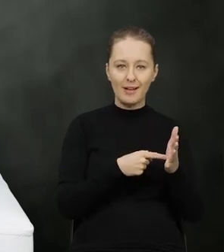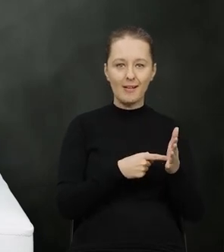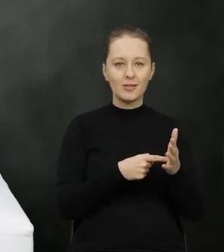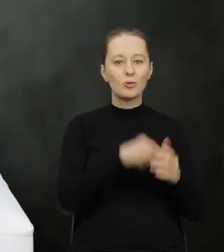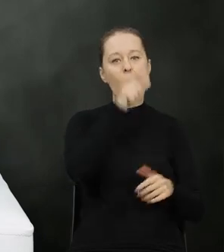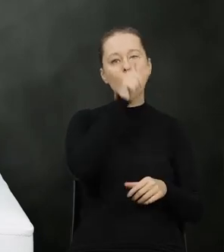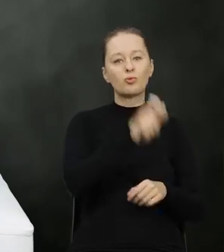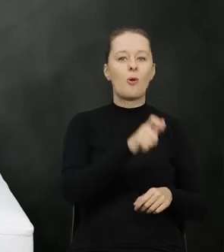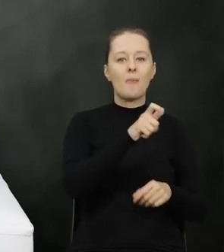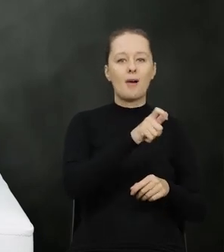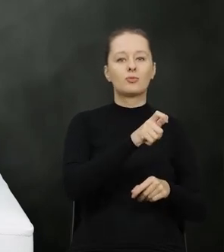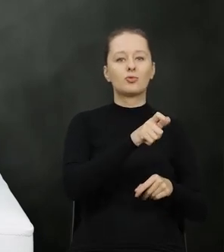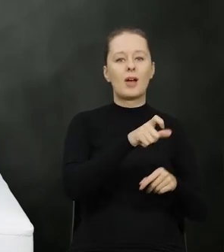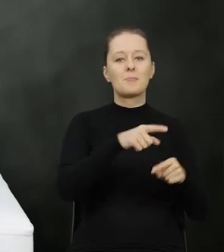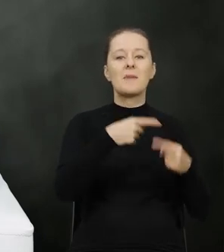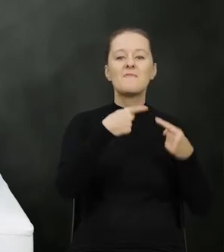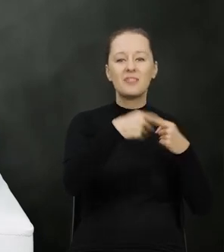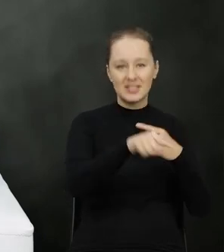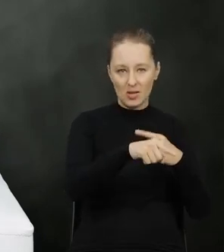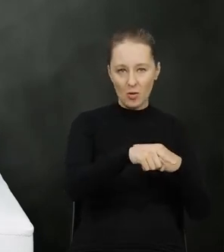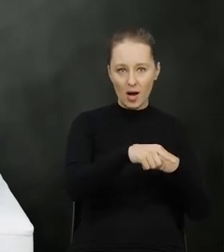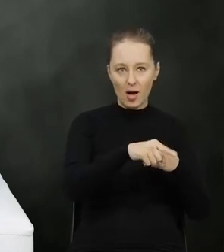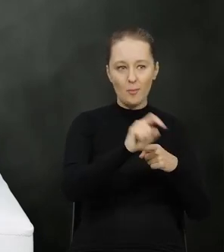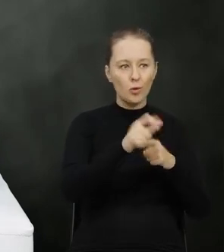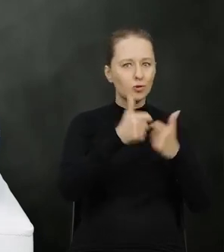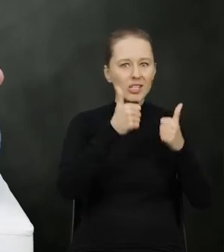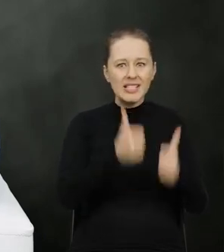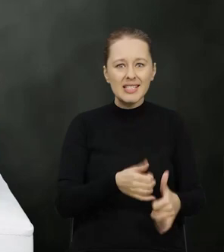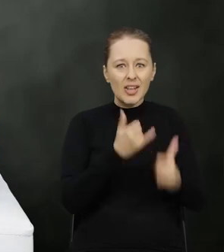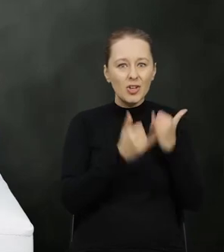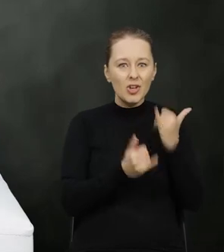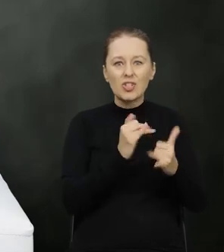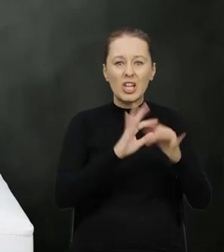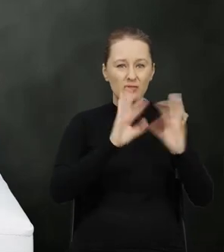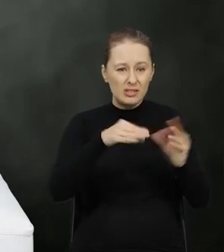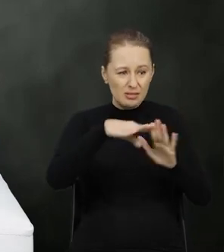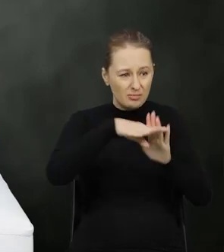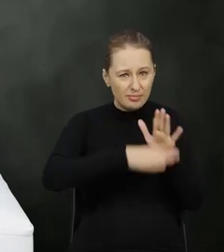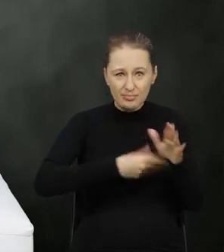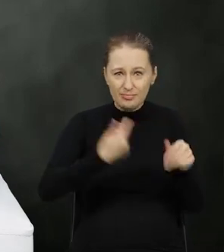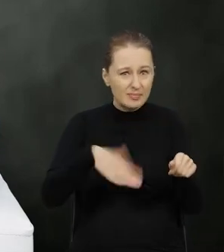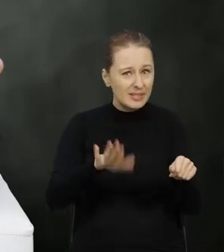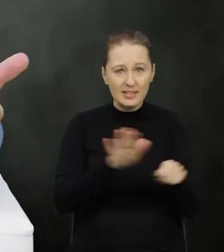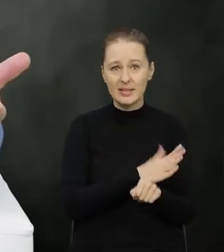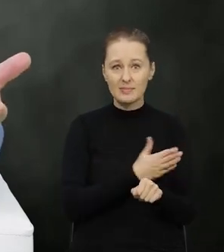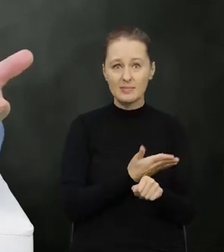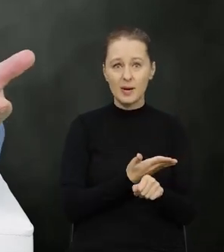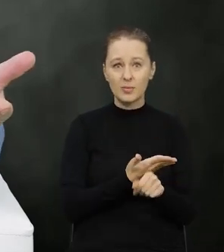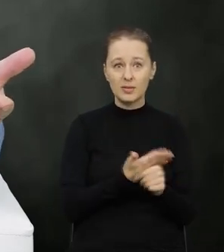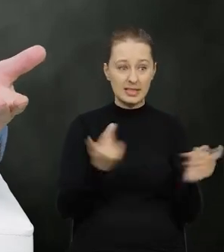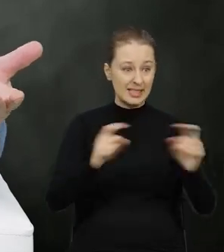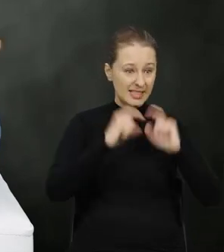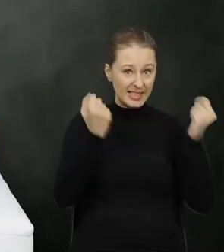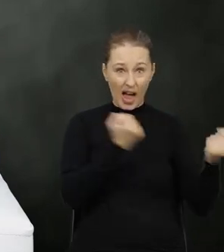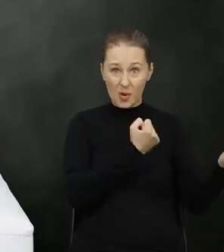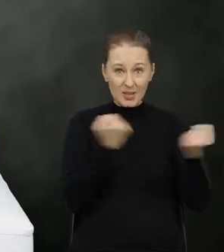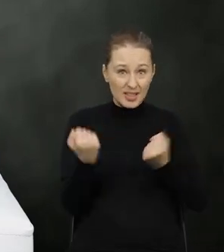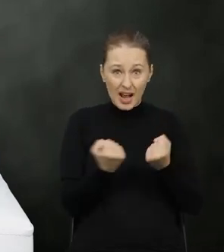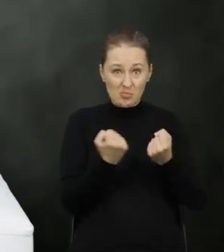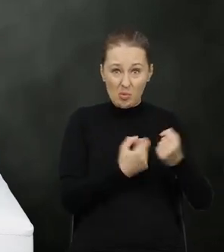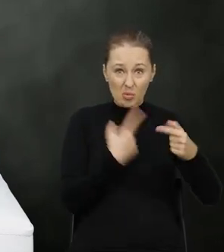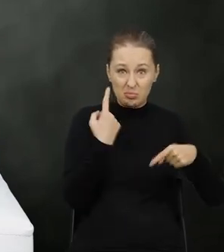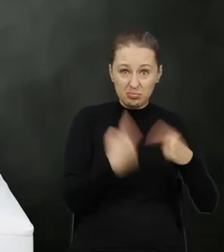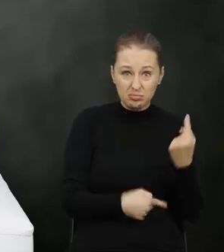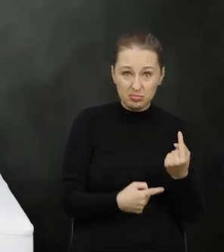systemie ma wysyłający. Bo co się stanie wówczas, jeśli on nie dopełni tych wszystkich procedur? I wtedy cały ten transport